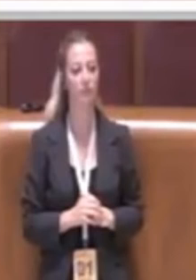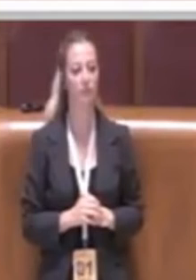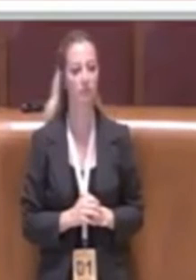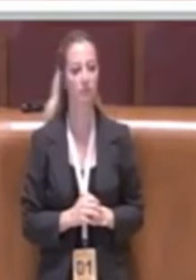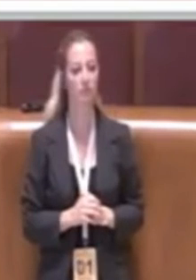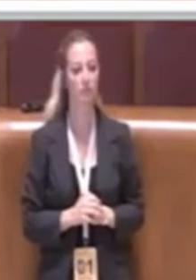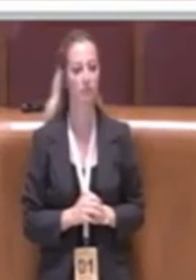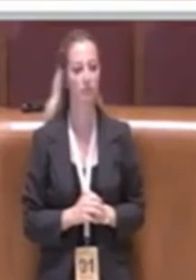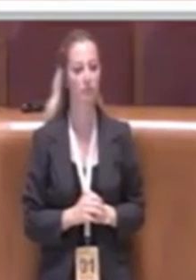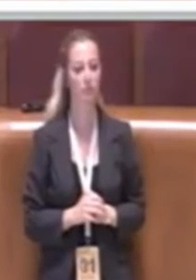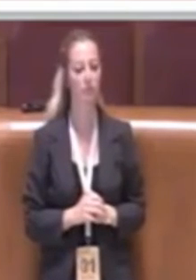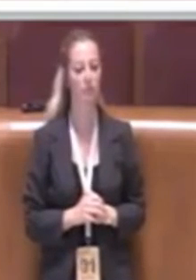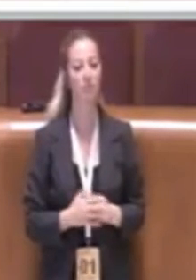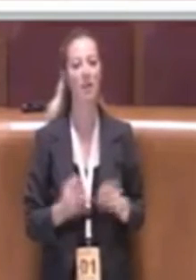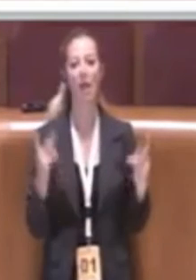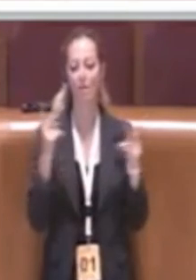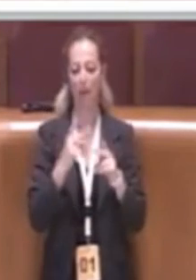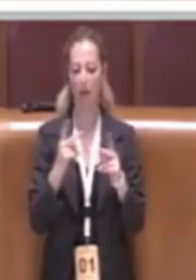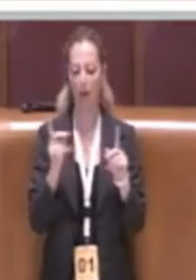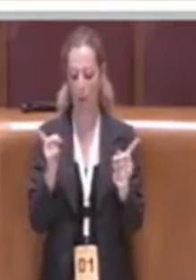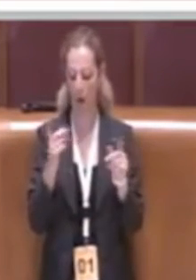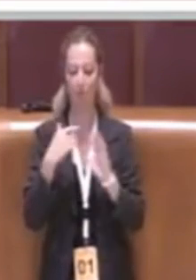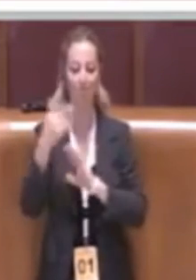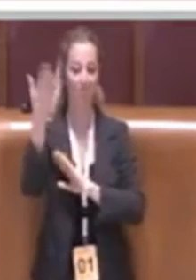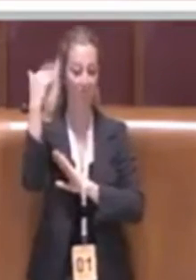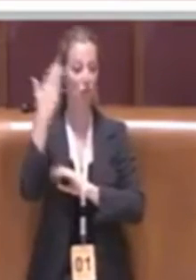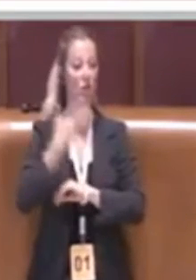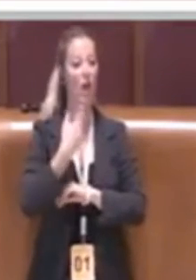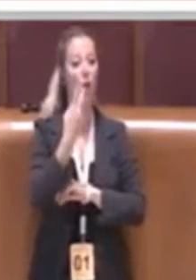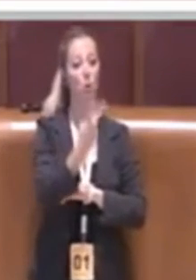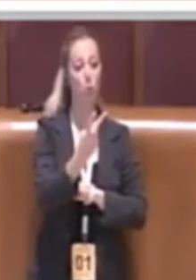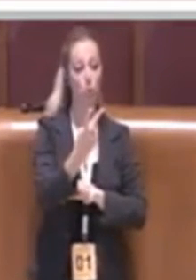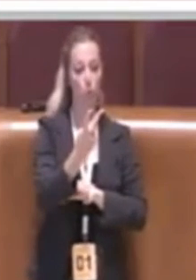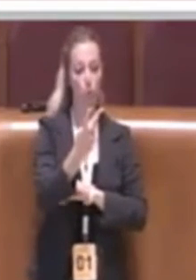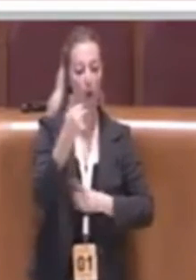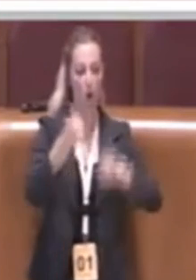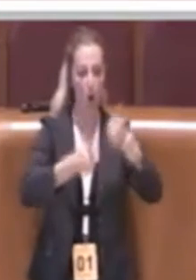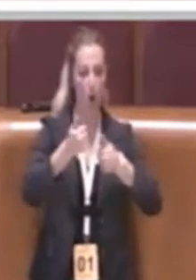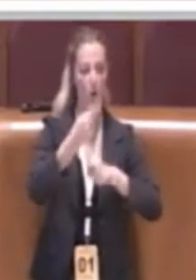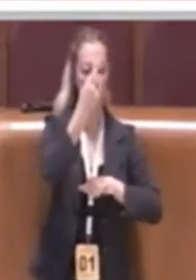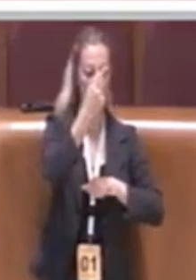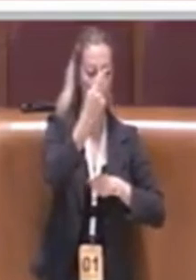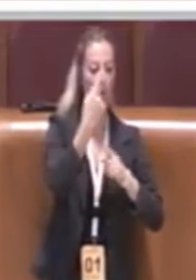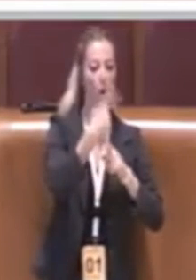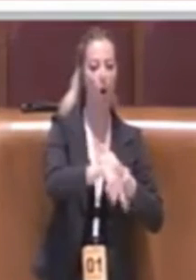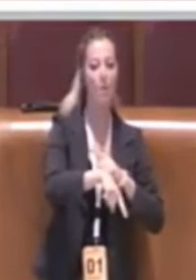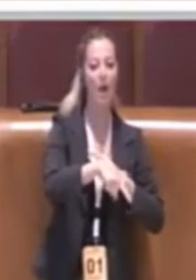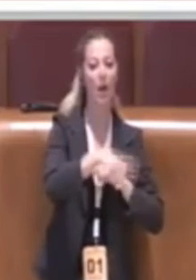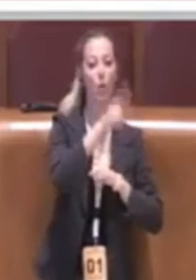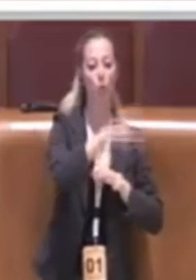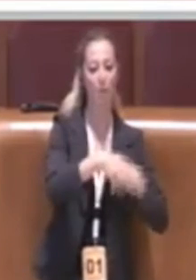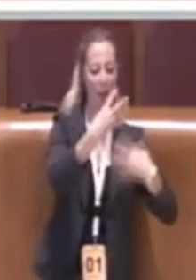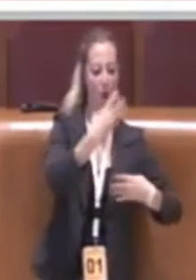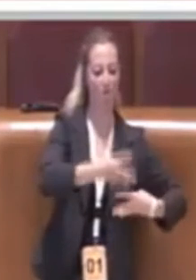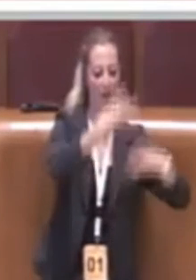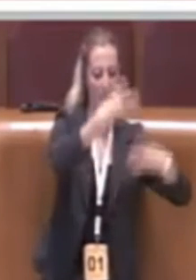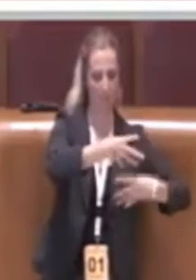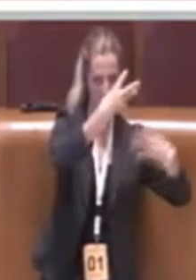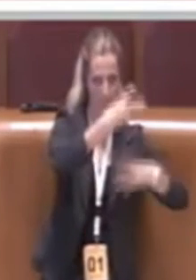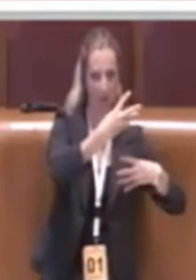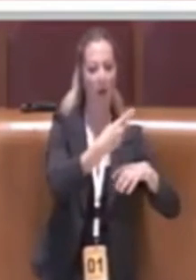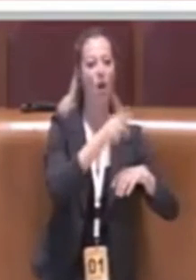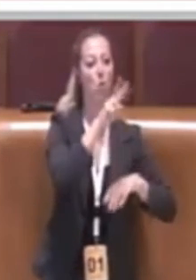furono due concorsi, uno per le progressioni verticali nel 2009 e uno per le 22 procedure concorsuali